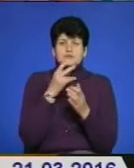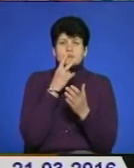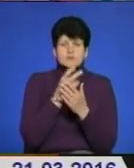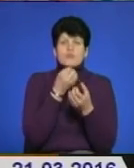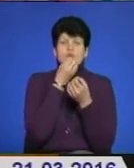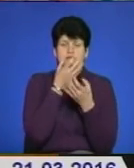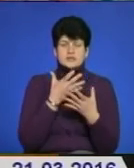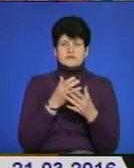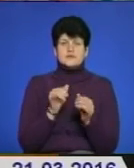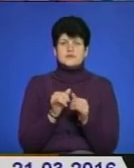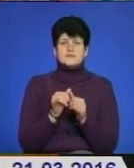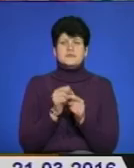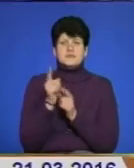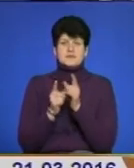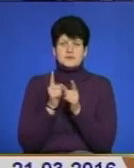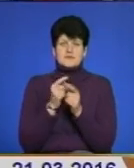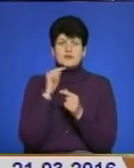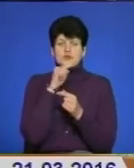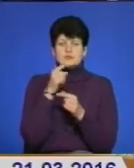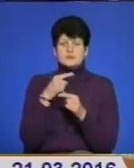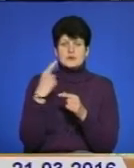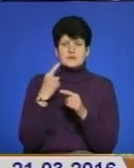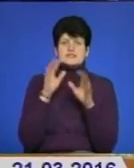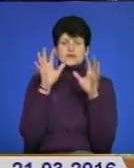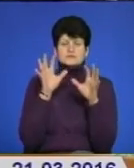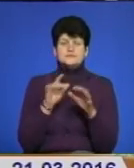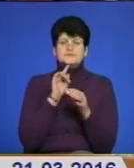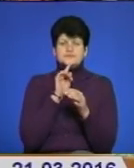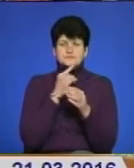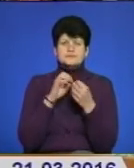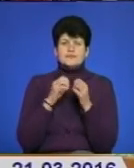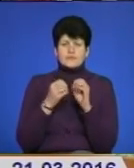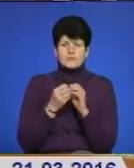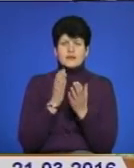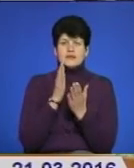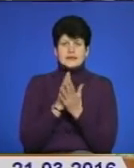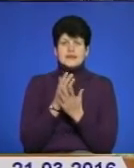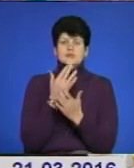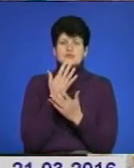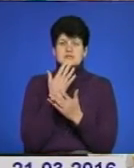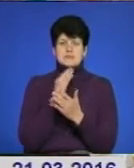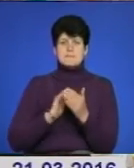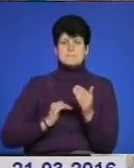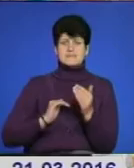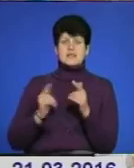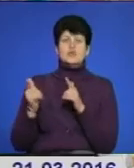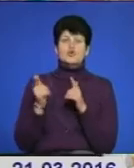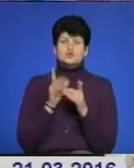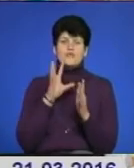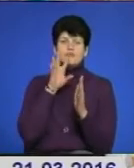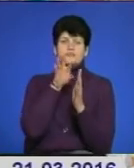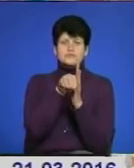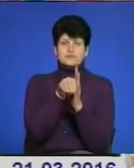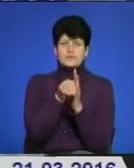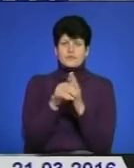зрушення в економіці Тернопільщини. Попри законодавчі труднощі, знаходяться іноземні бізнесмени, які готові інвестувати